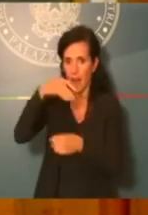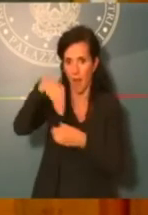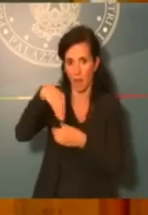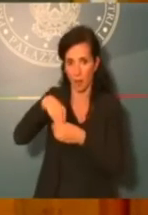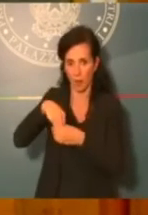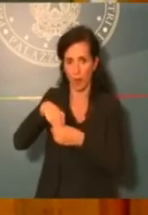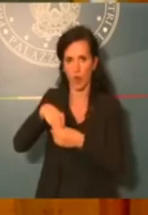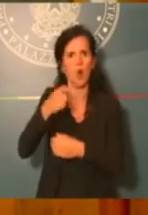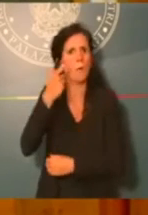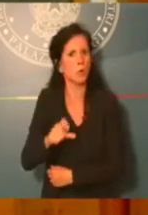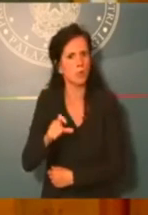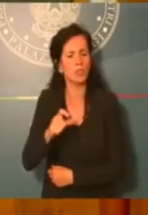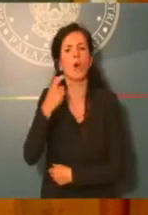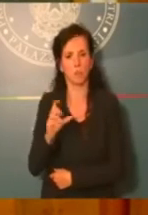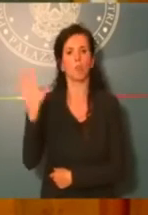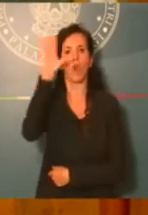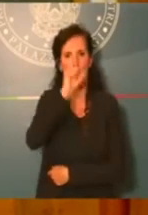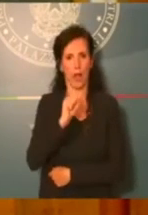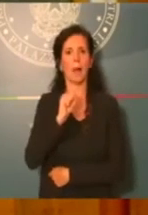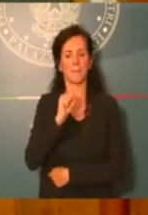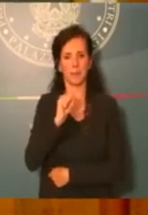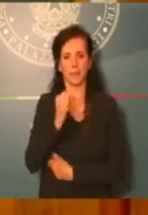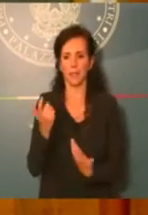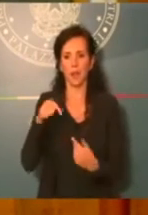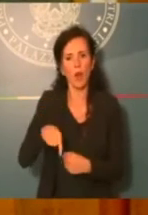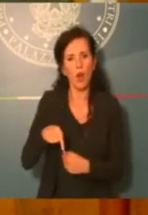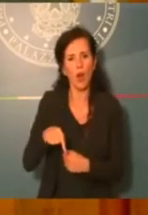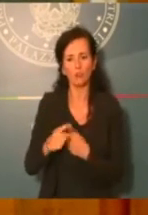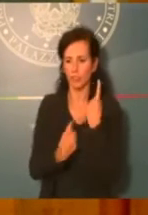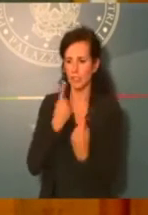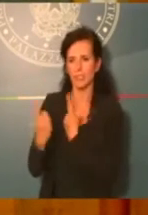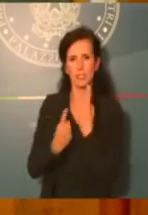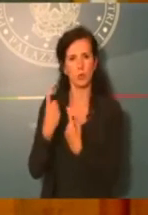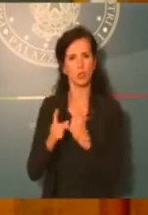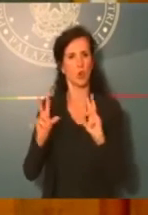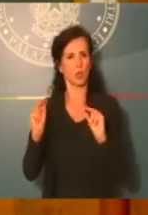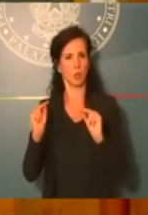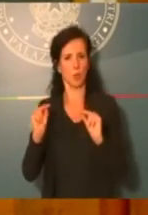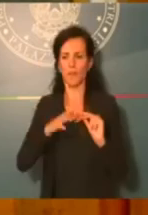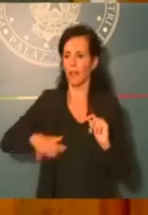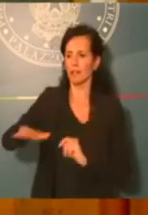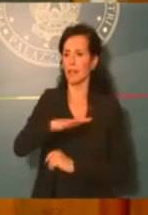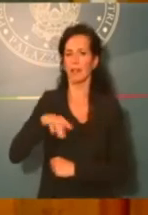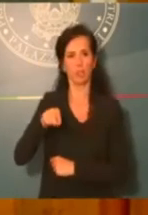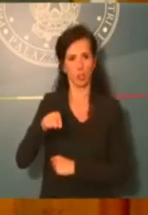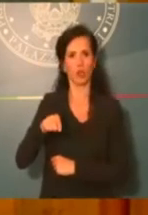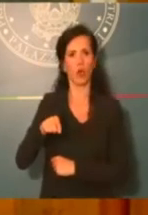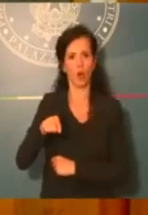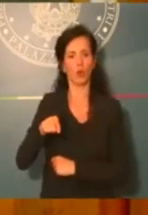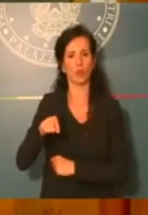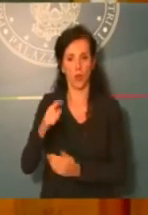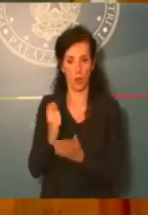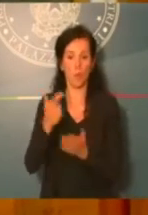capire i fenomeni che noi oggi, i nuovi fenomeni che noi oggi vediamo all'interno dei nostri territori e che hanno una rilevanza a livello